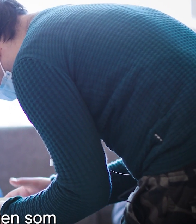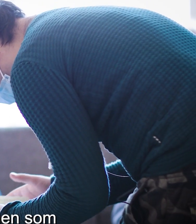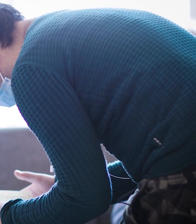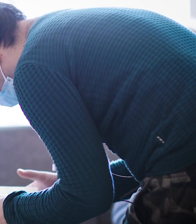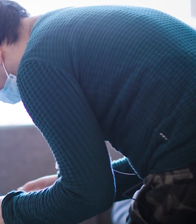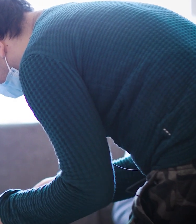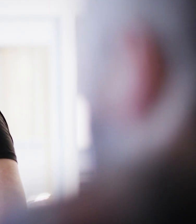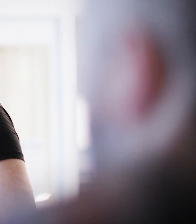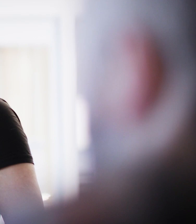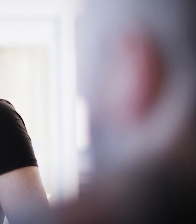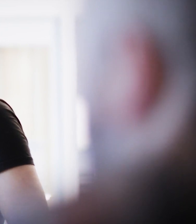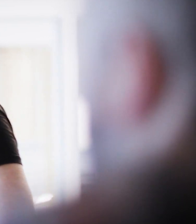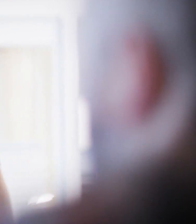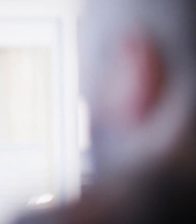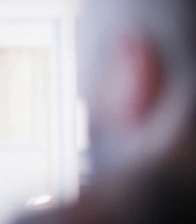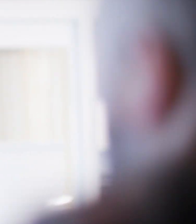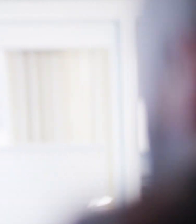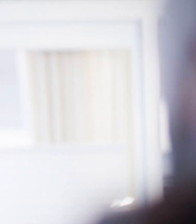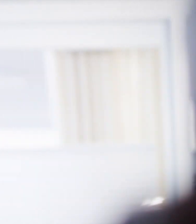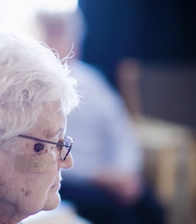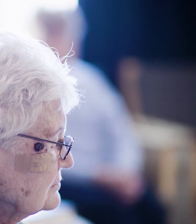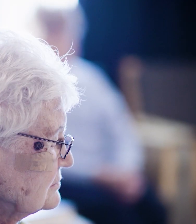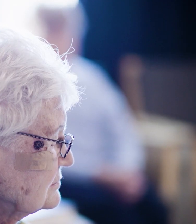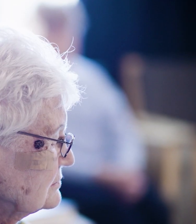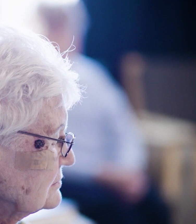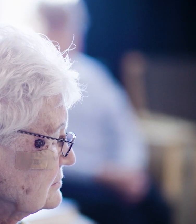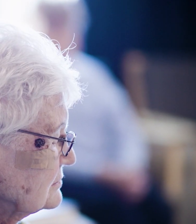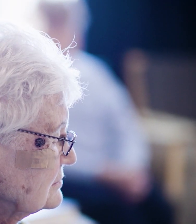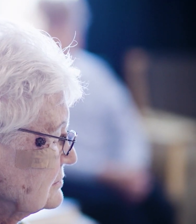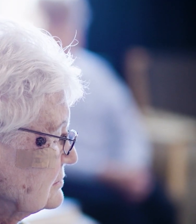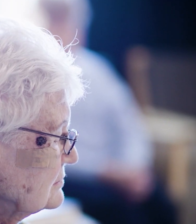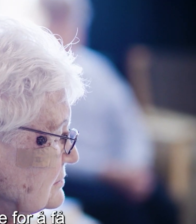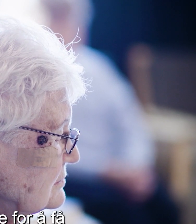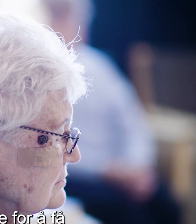bra i dag? Hvordan kan jeg jobbe bra fremover?